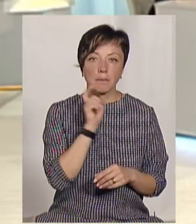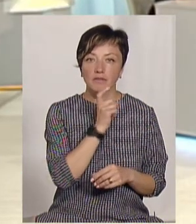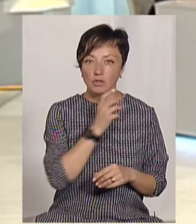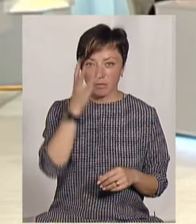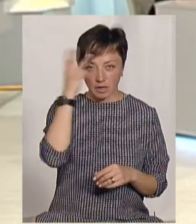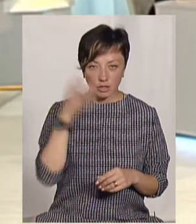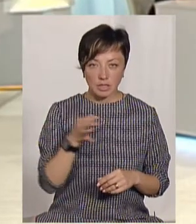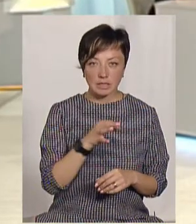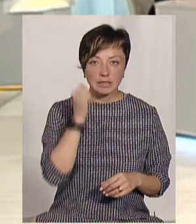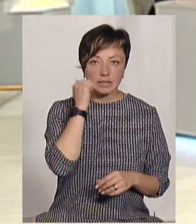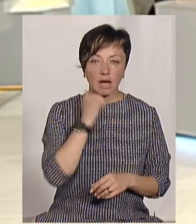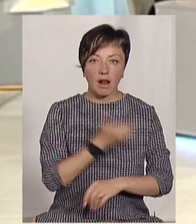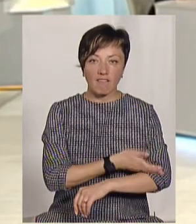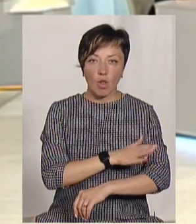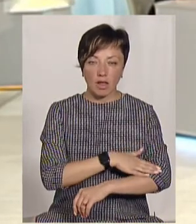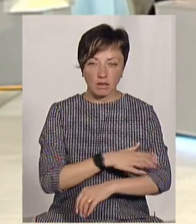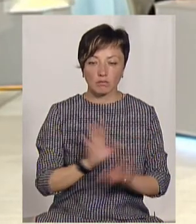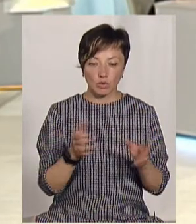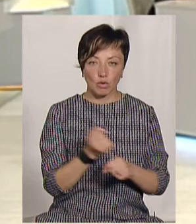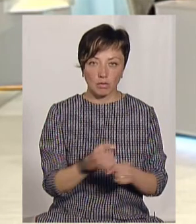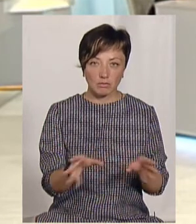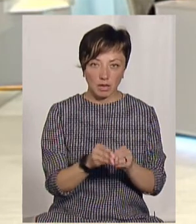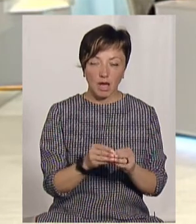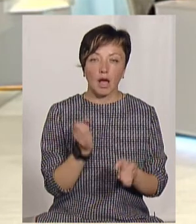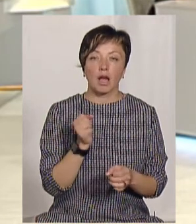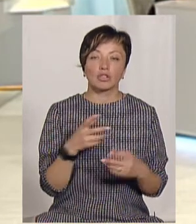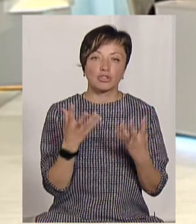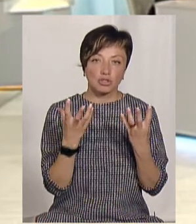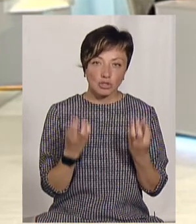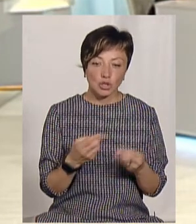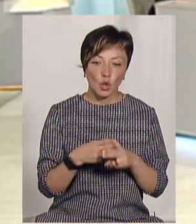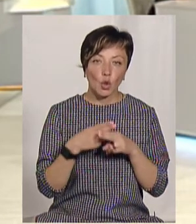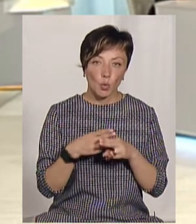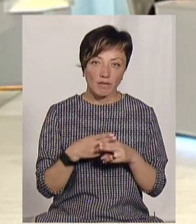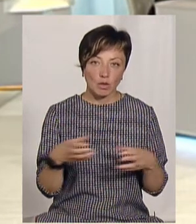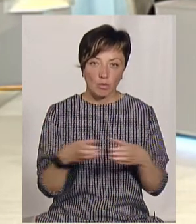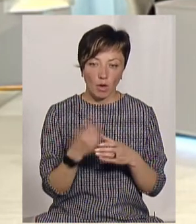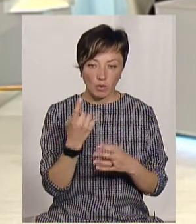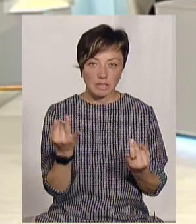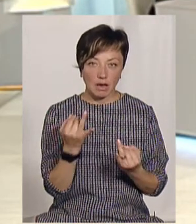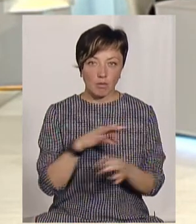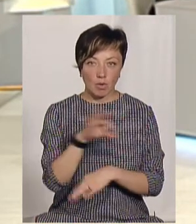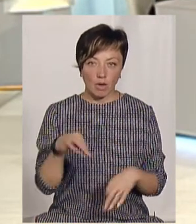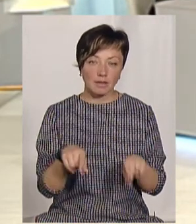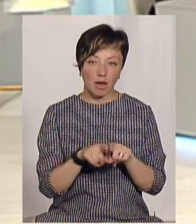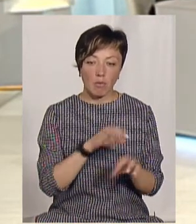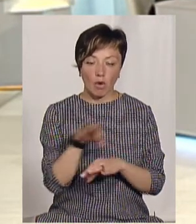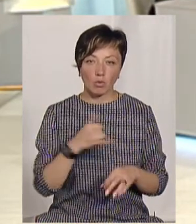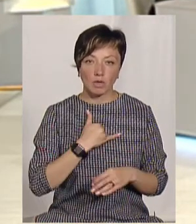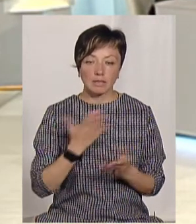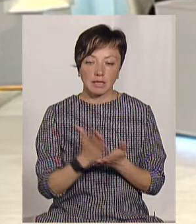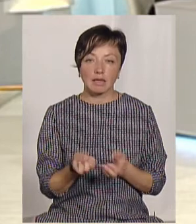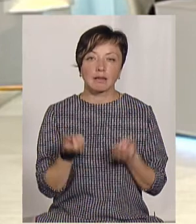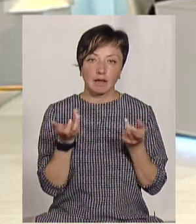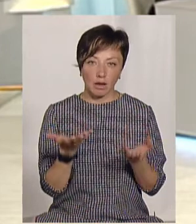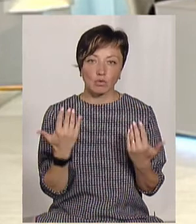Хмельниччини, Стара Волень, з ними будемо робити. Робимо ще з Дуноєвецькою громадою один цікавий проєкт. Так що таких проєктів в нас є